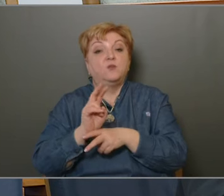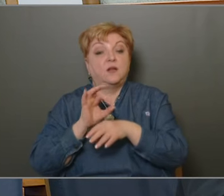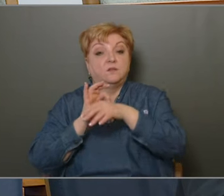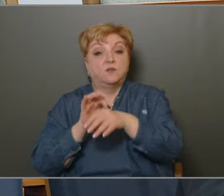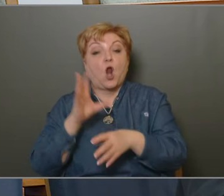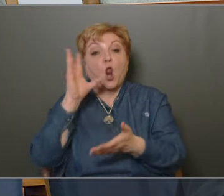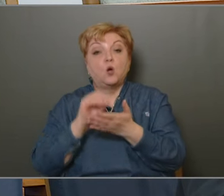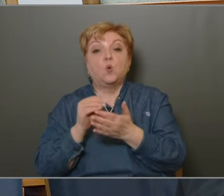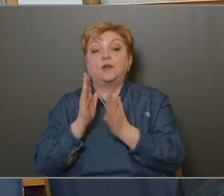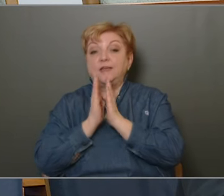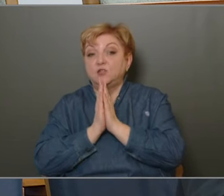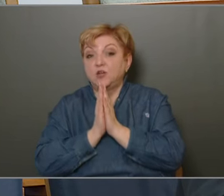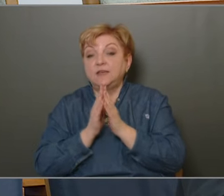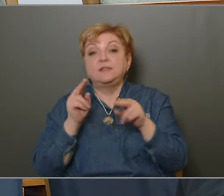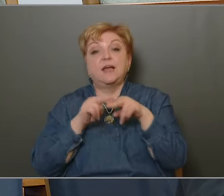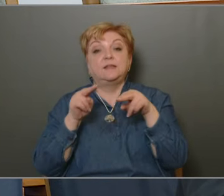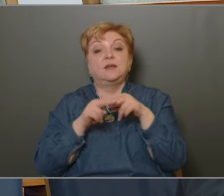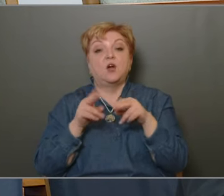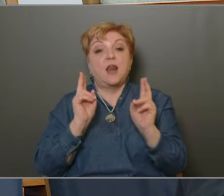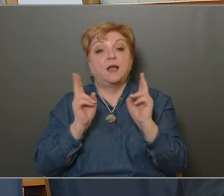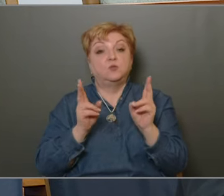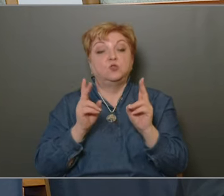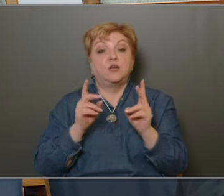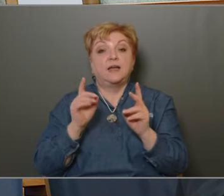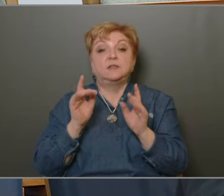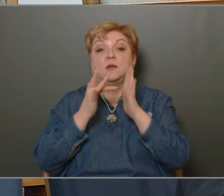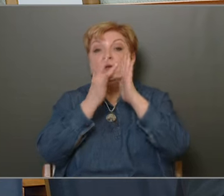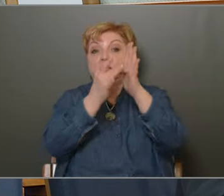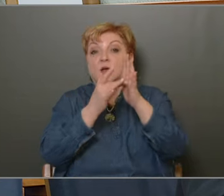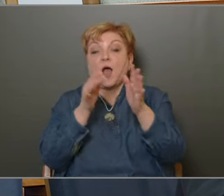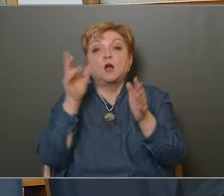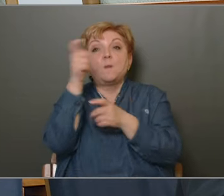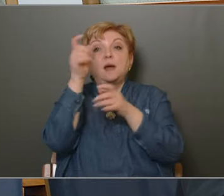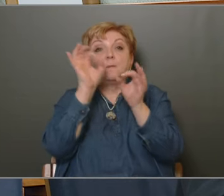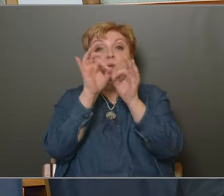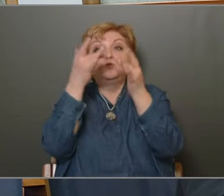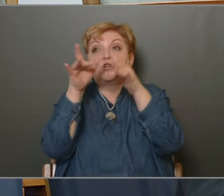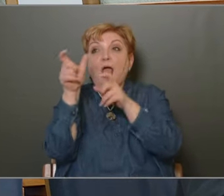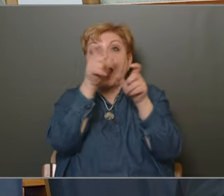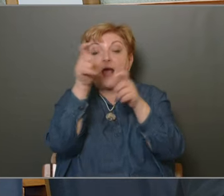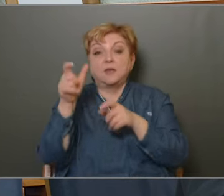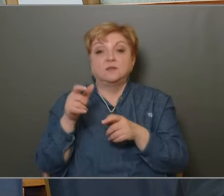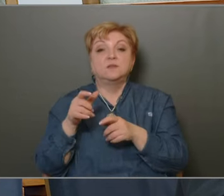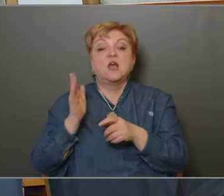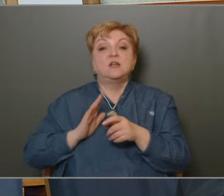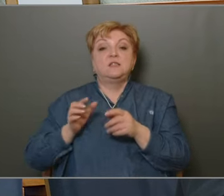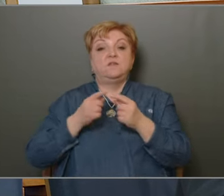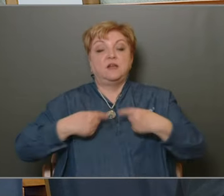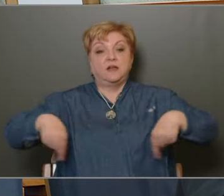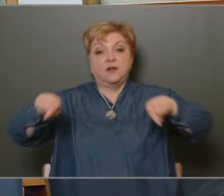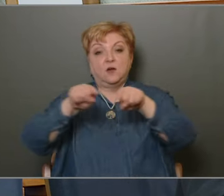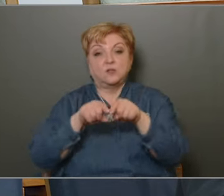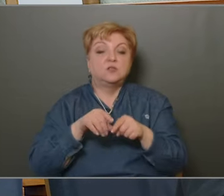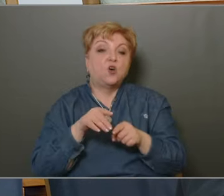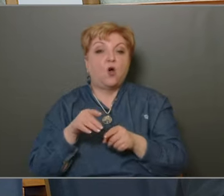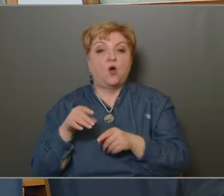közösen a lakók kéréseit és a technikai lehetőségeket összevetve jelölték ki a kamerapontos helyét. A civil kerekasztal elnökeként pedig